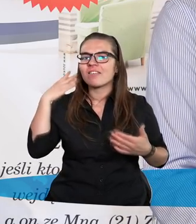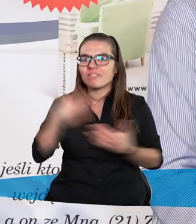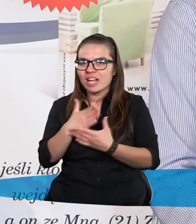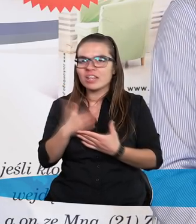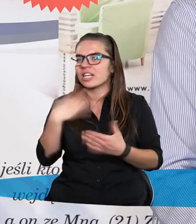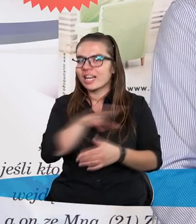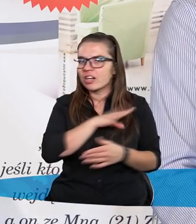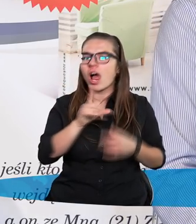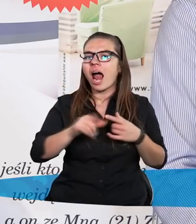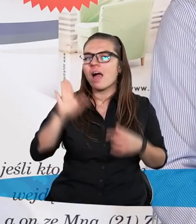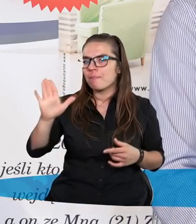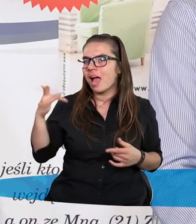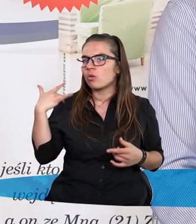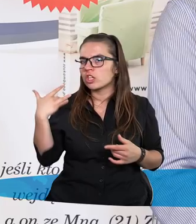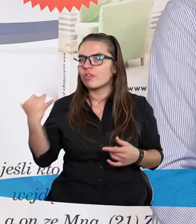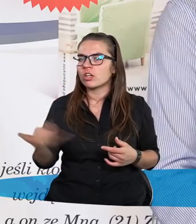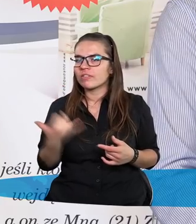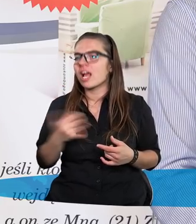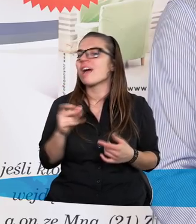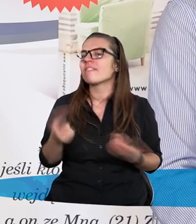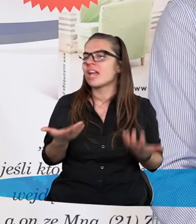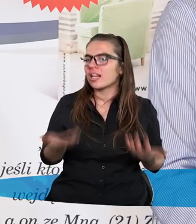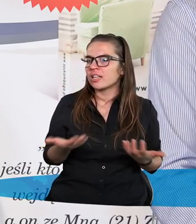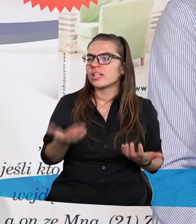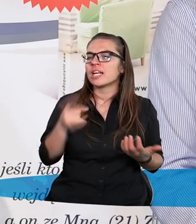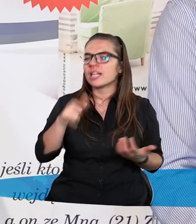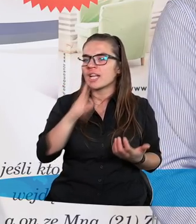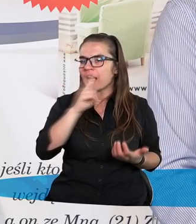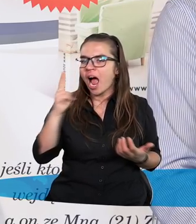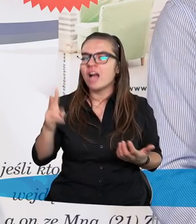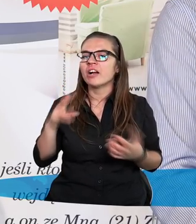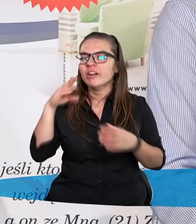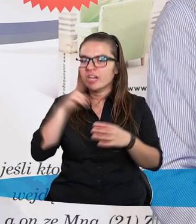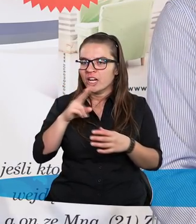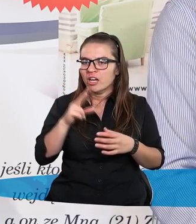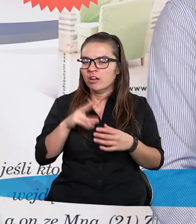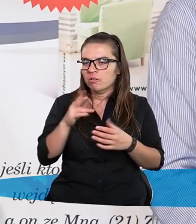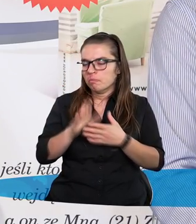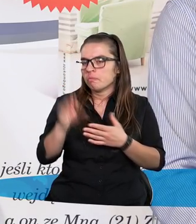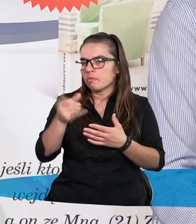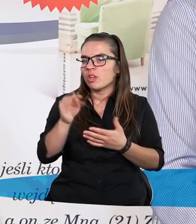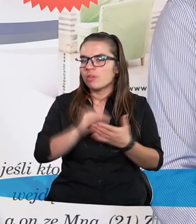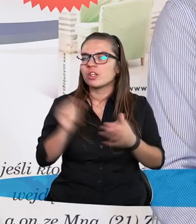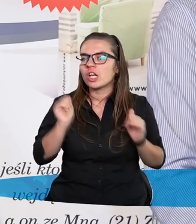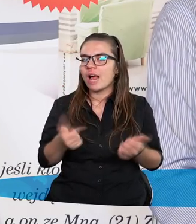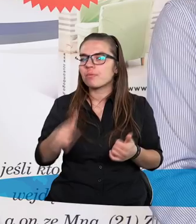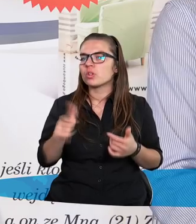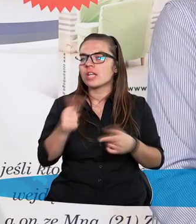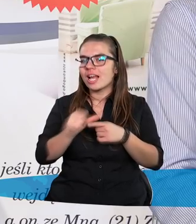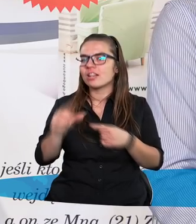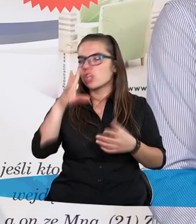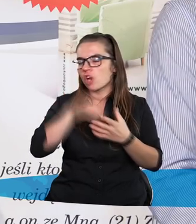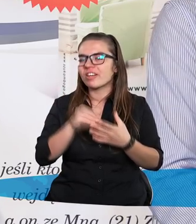kto w Niego wierzy, nie zginął, ale miał żywot wieczny. A więc tak jak każdy przez to, co się stało i to, że tu jesteśmy,